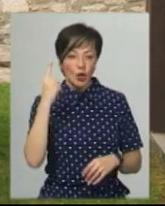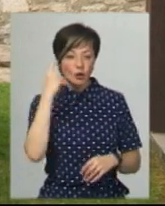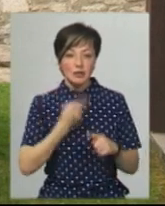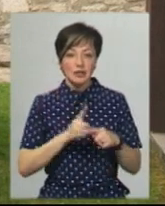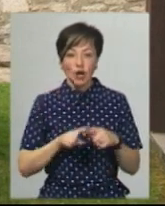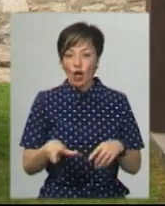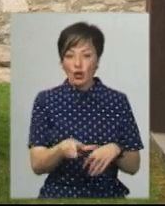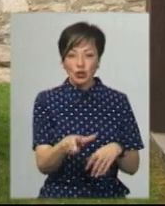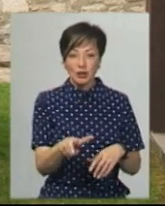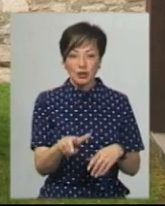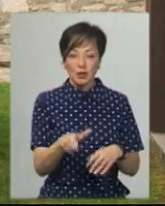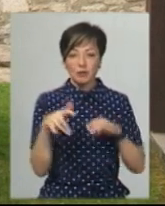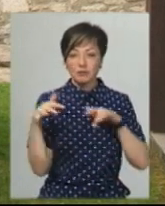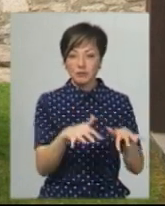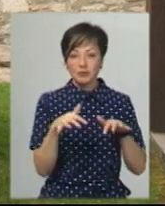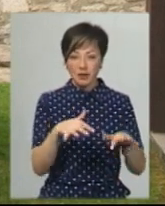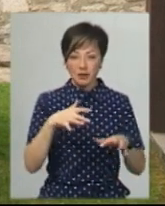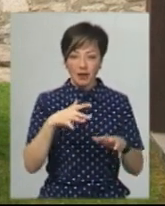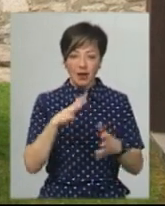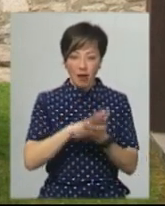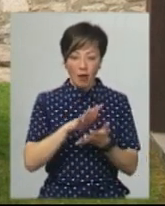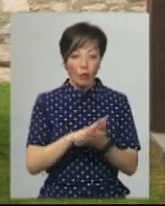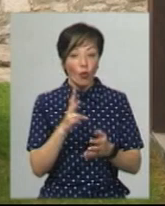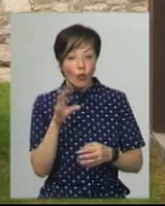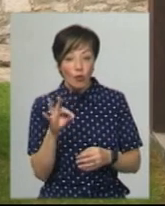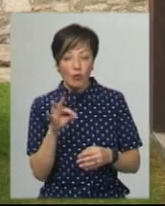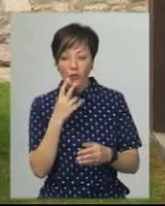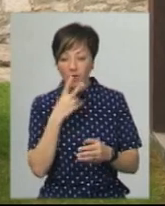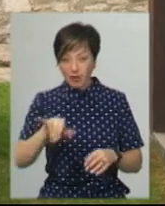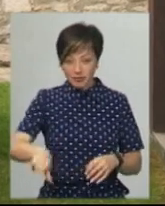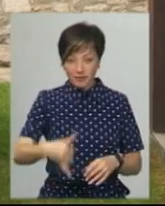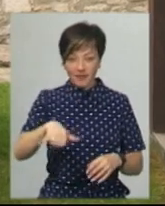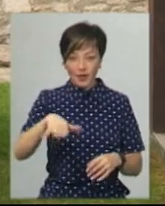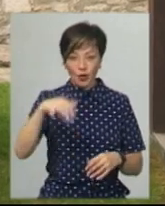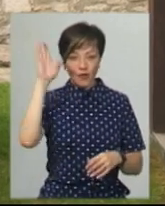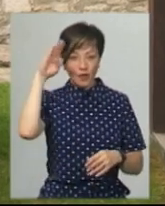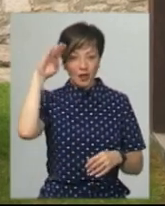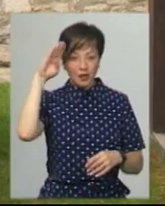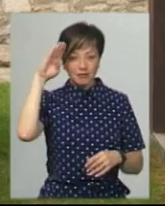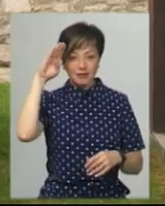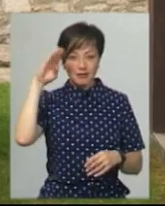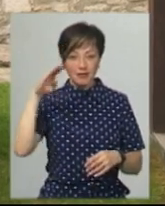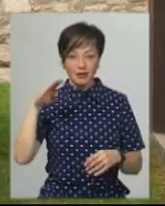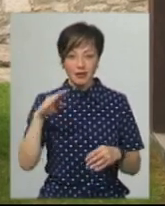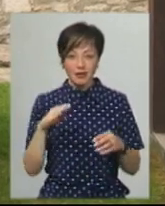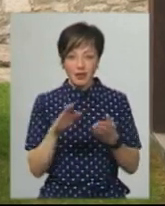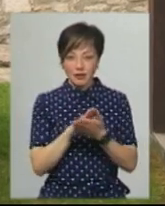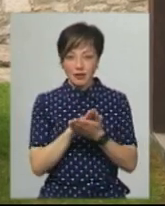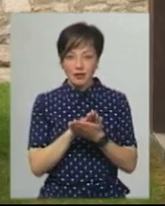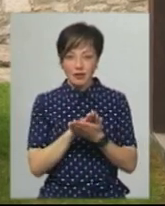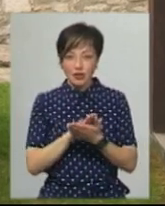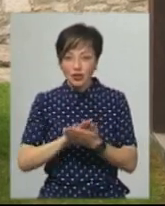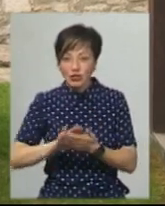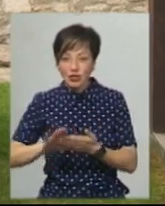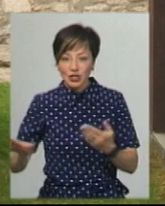це річка, яка тече бестро і каламутна. Тут, якщо набрати відро води, то її не відрізне, щоб він набрав з